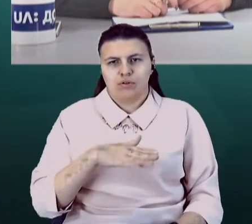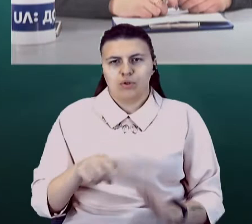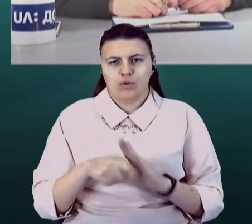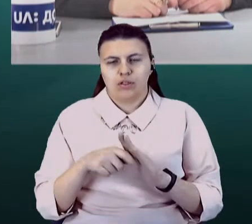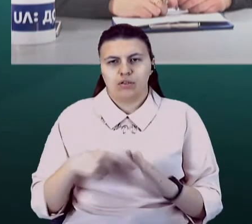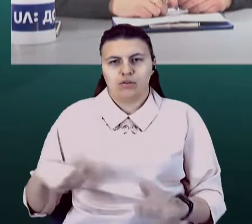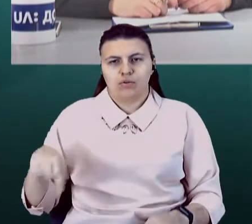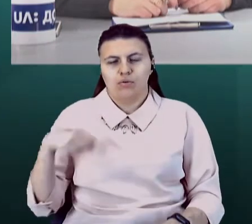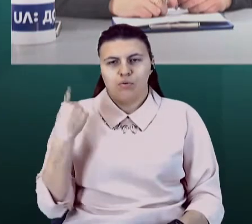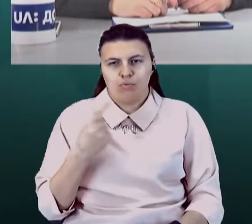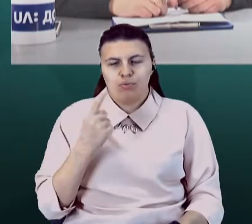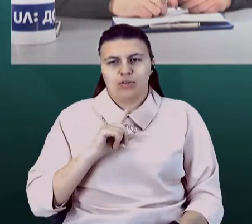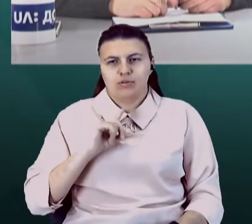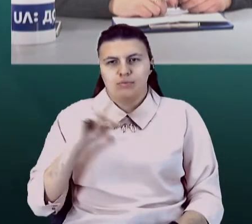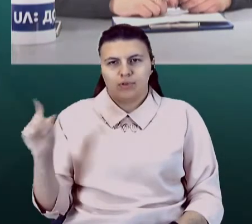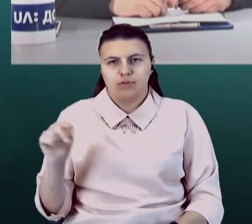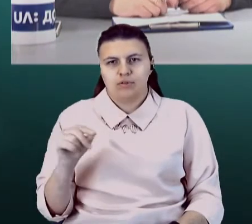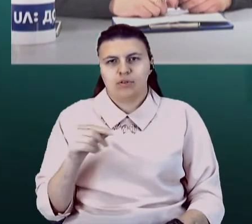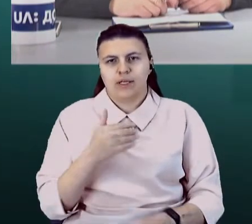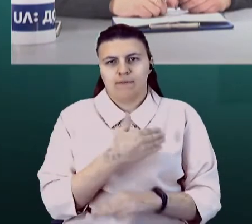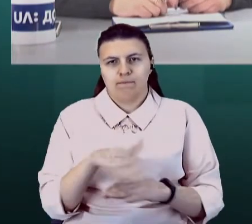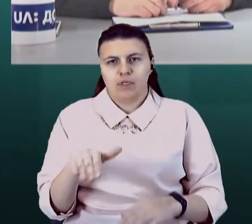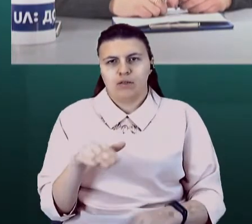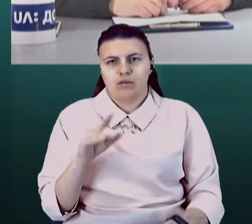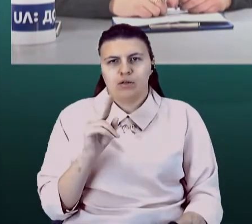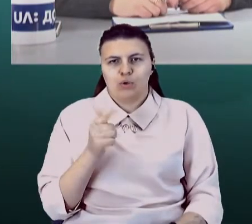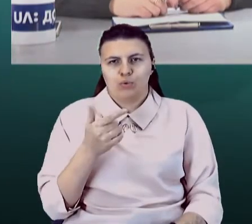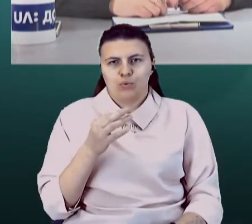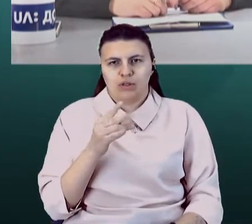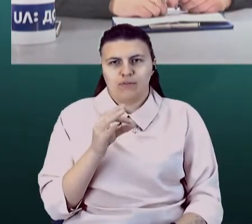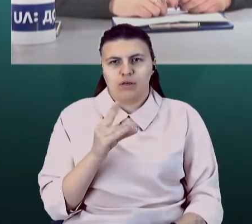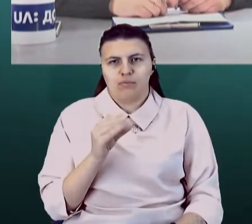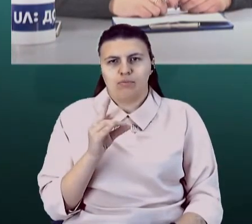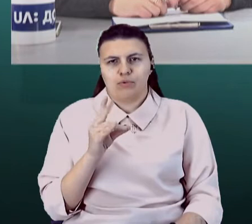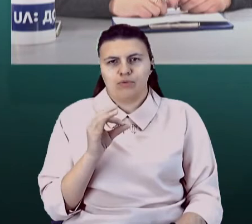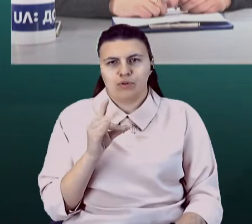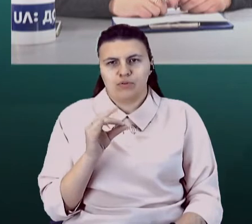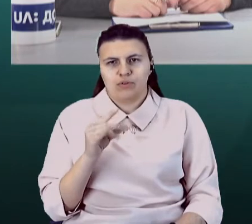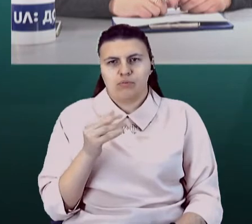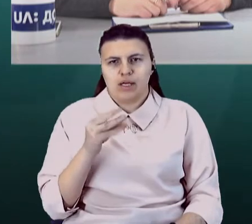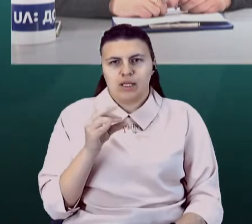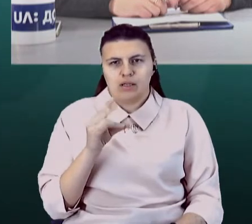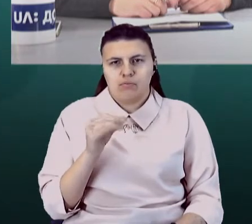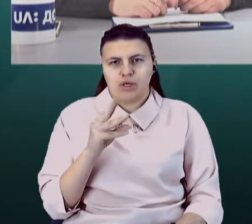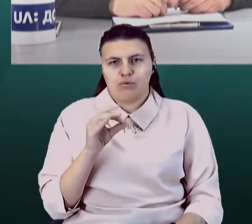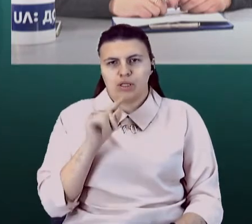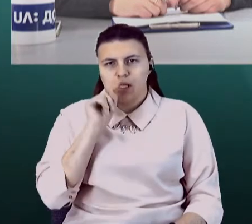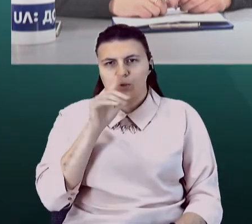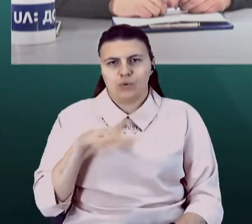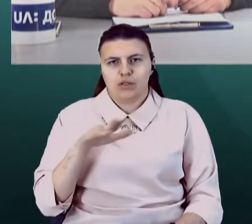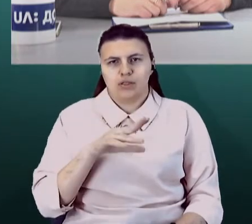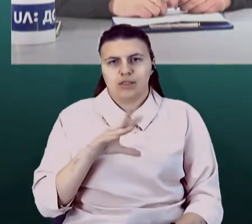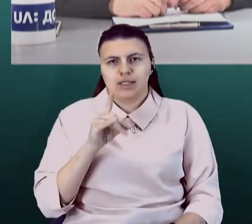розмежування можливо через такі КПВВ. Гнутове, Новотроїцьке, Мар'їнка, Майорське, а на Луганщині через КПВВ Станиця